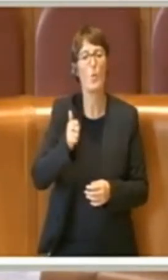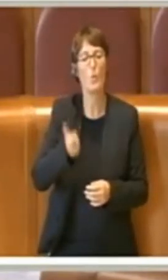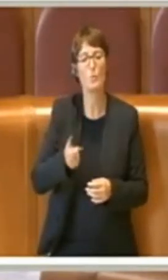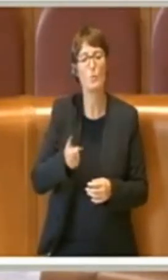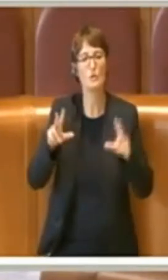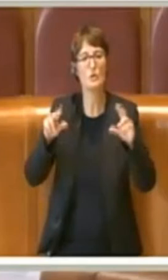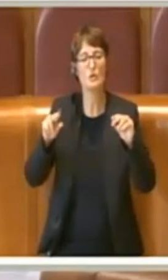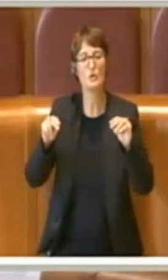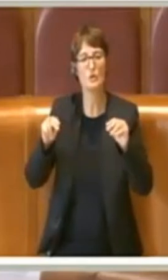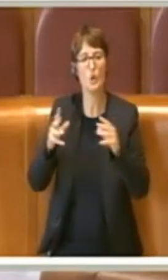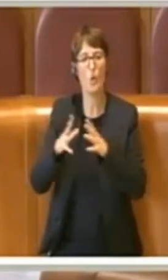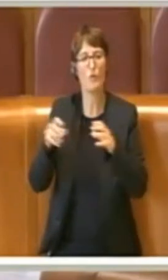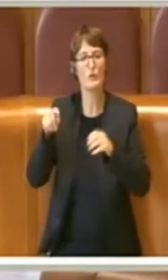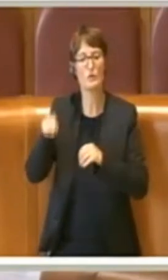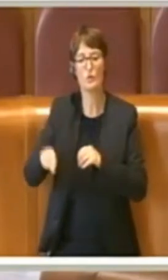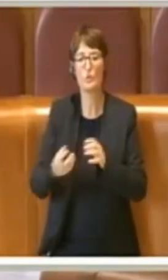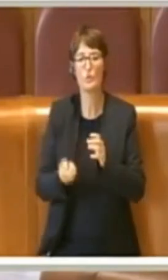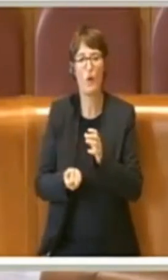2020,